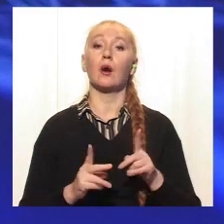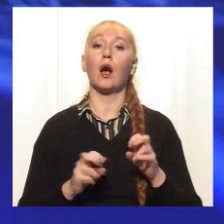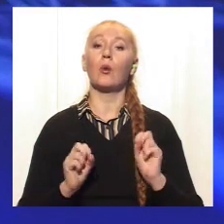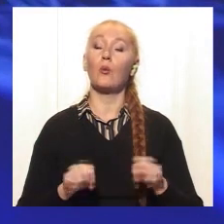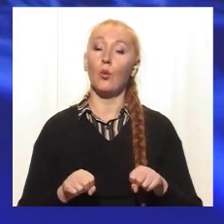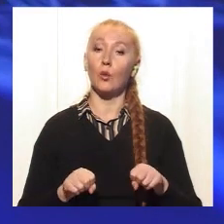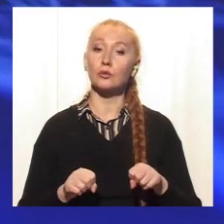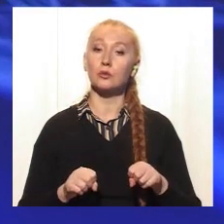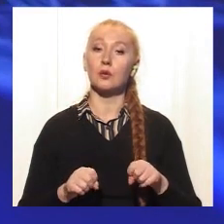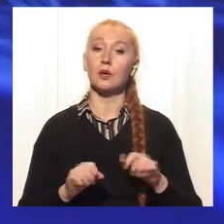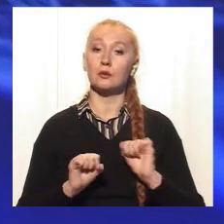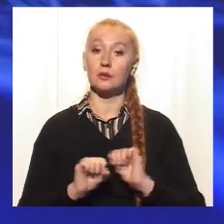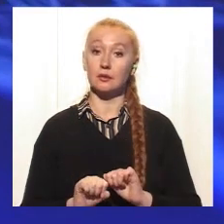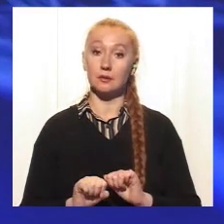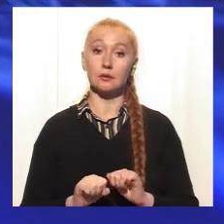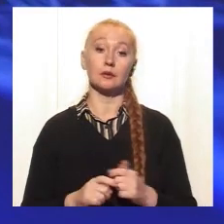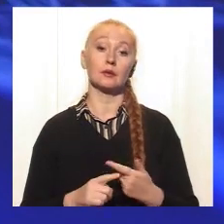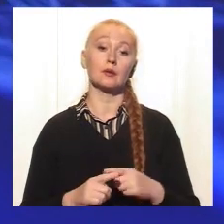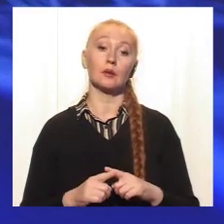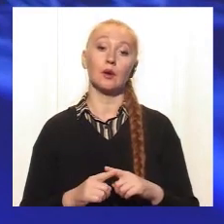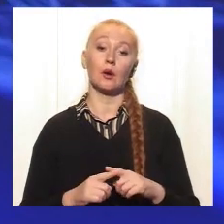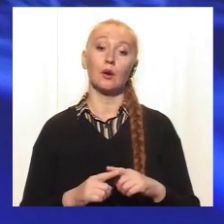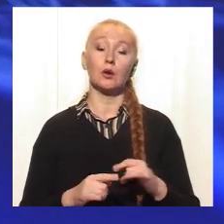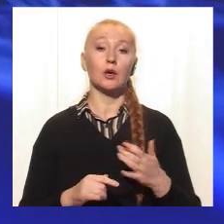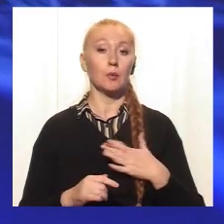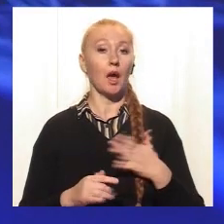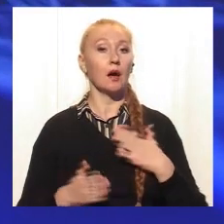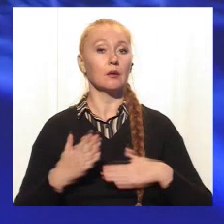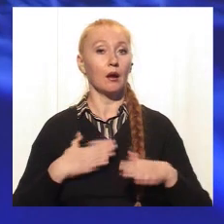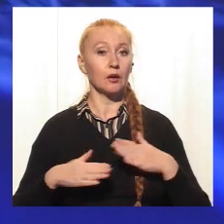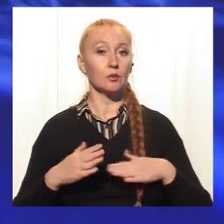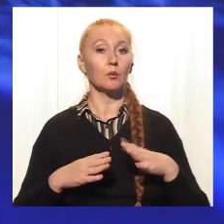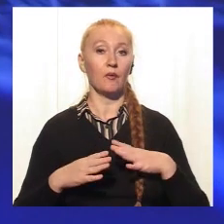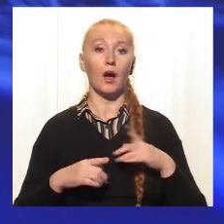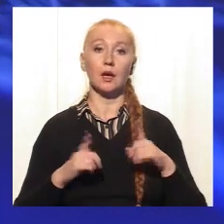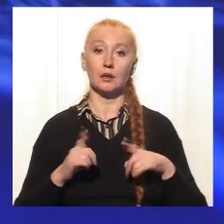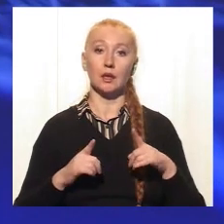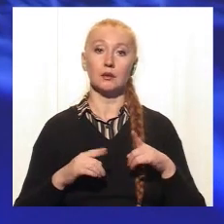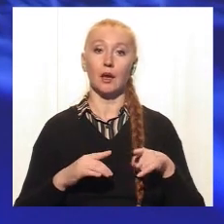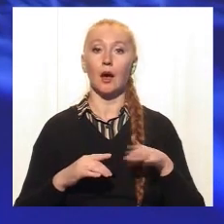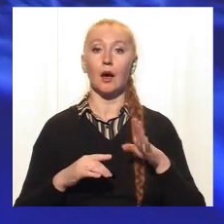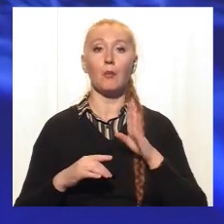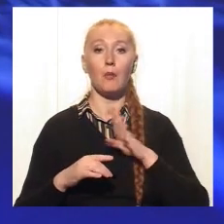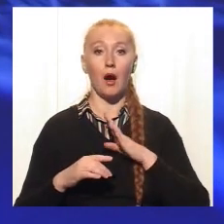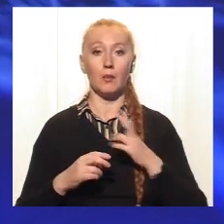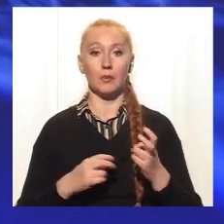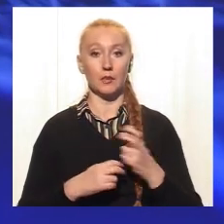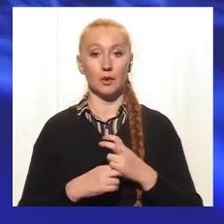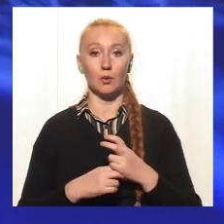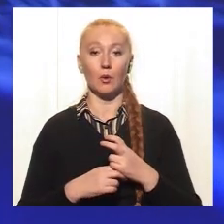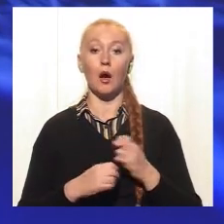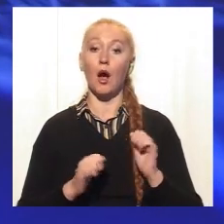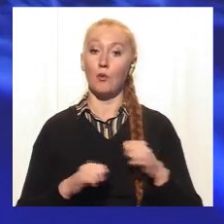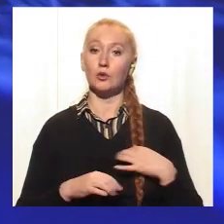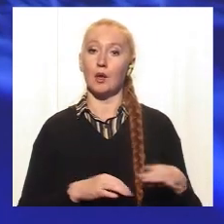можно предохраняться? Сейчас меня очень радуют иногда мои пациентки, мамы, приходят и говорят, а